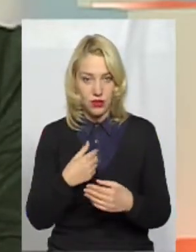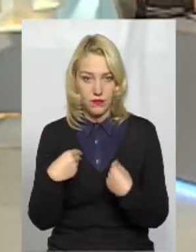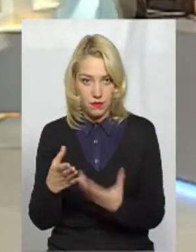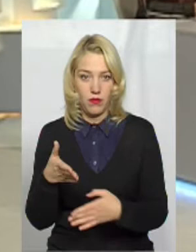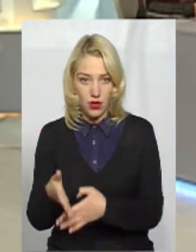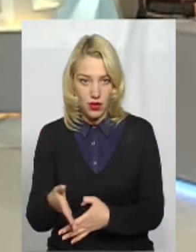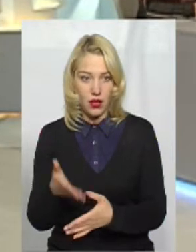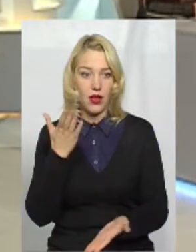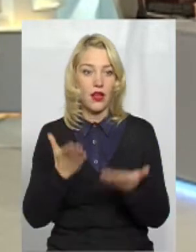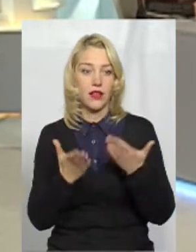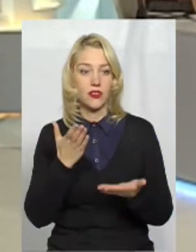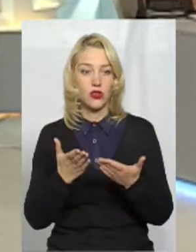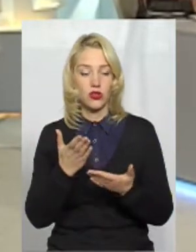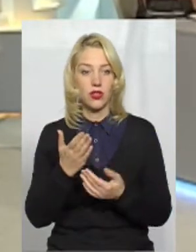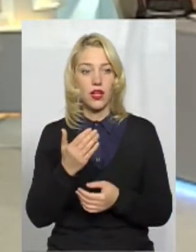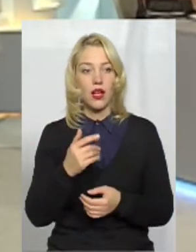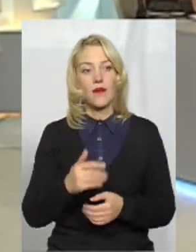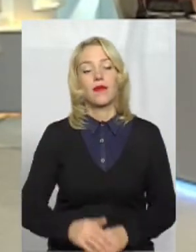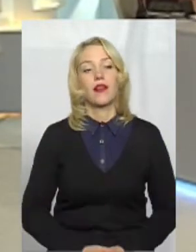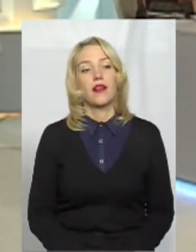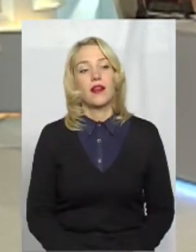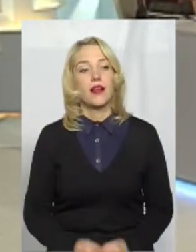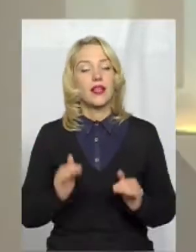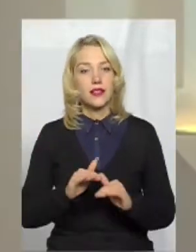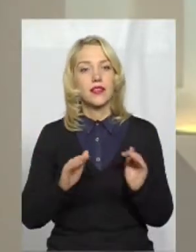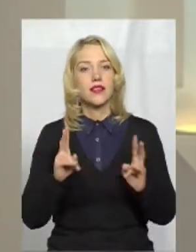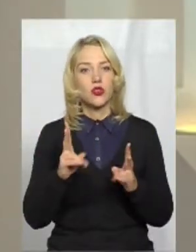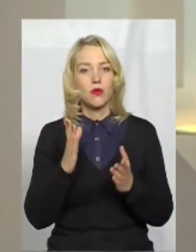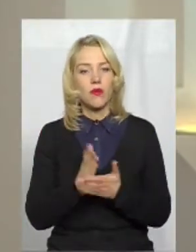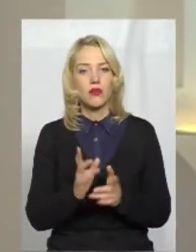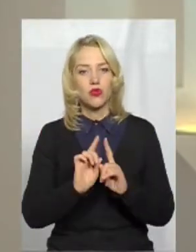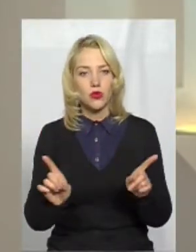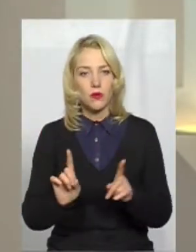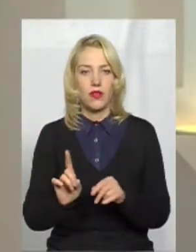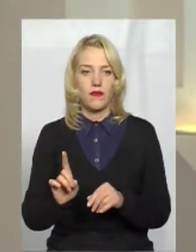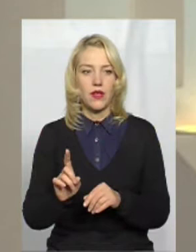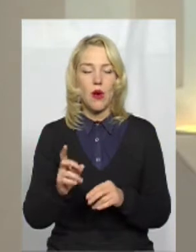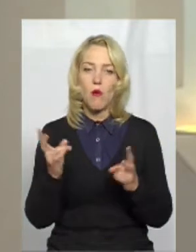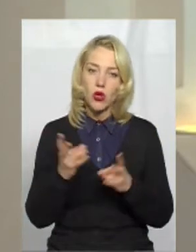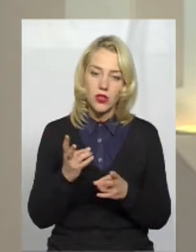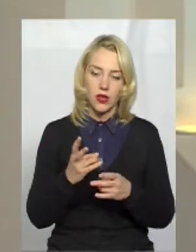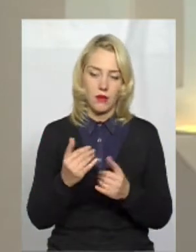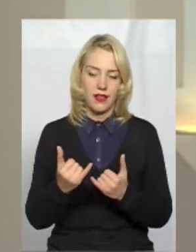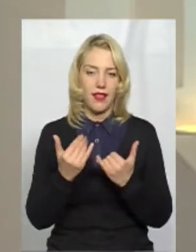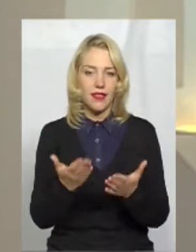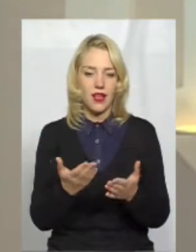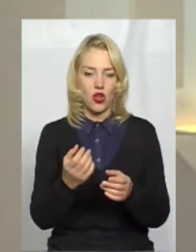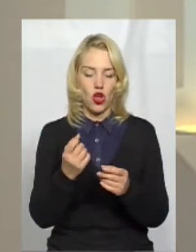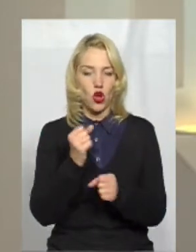Ці діти, які мають особливі освітні потреби, для них розробляється якась особлива